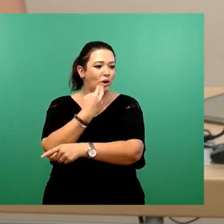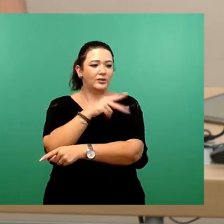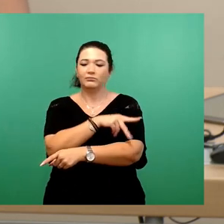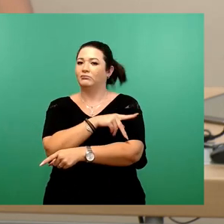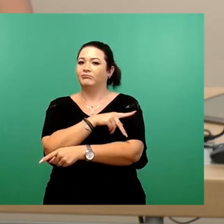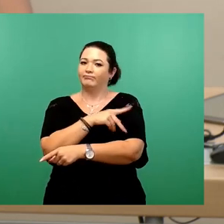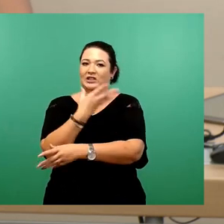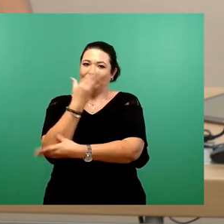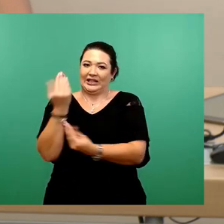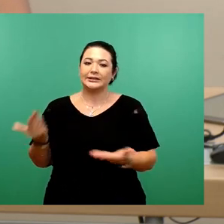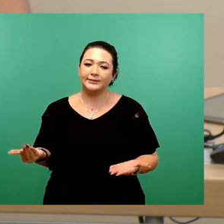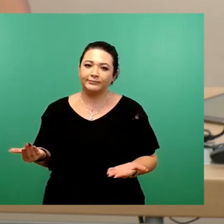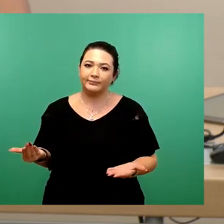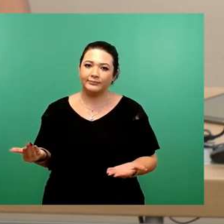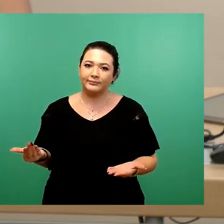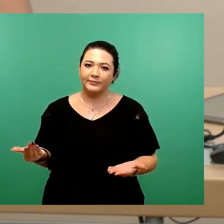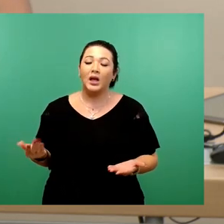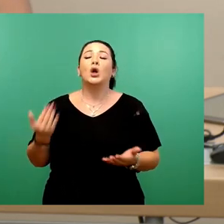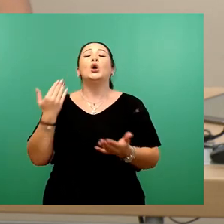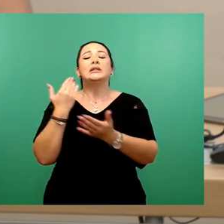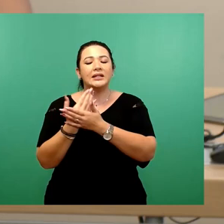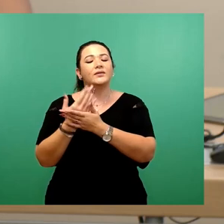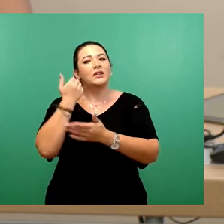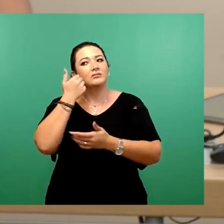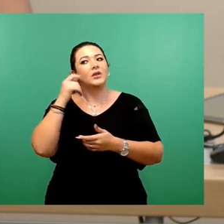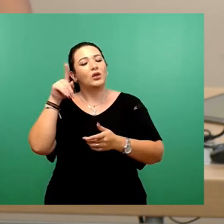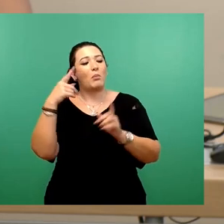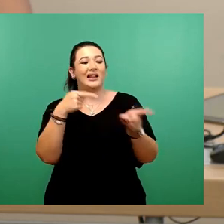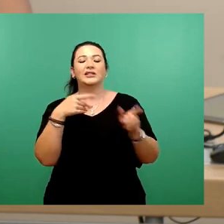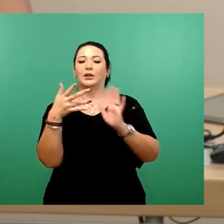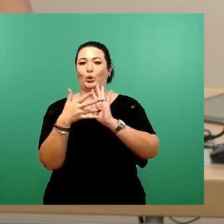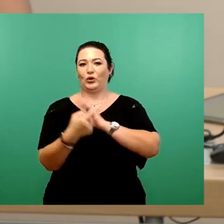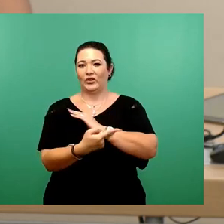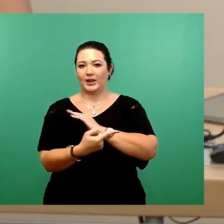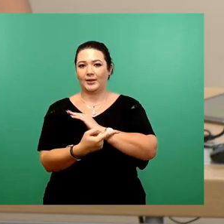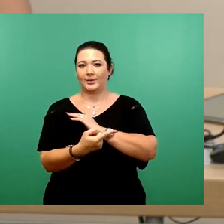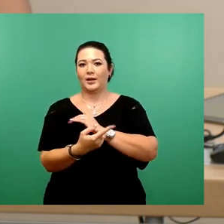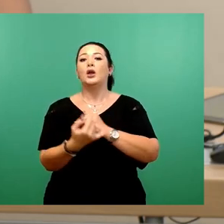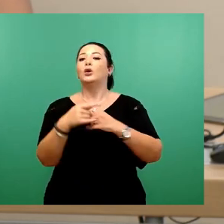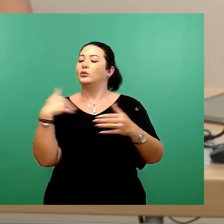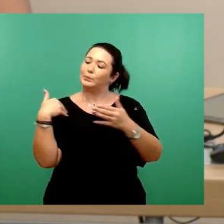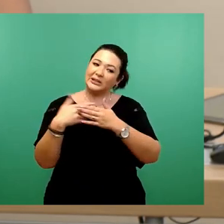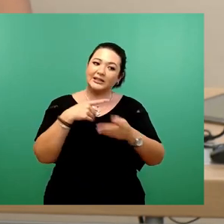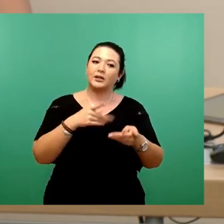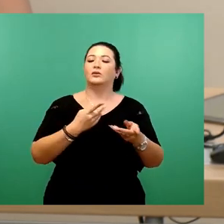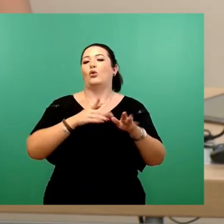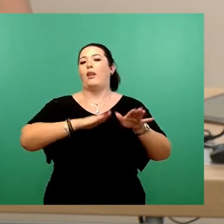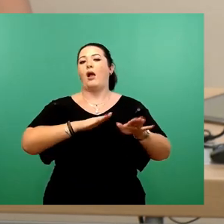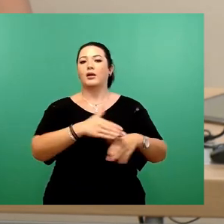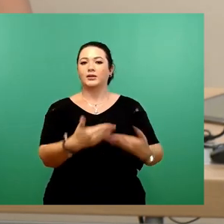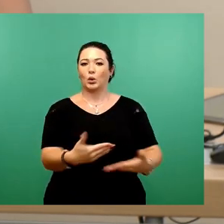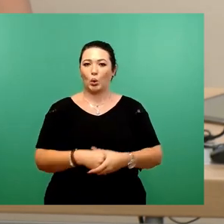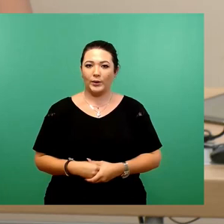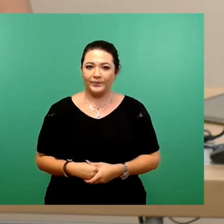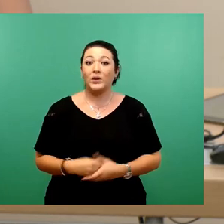zum Anlass nehmen, das mal prüfen zu lassen. Bis dahin wird die Stähle im Lapidarium eingelagert. Das Nähere